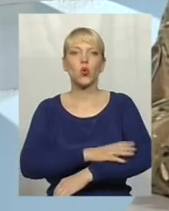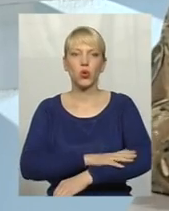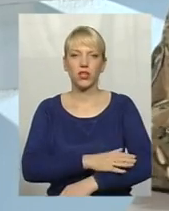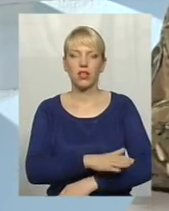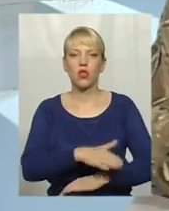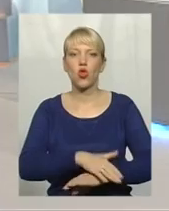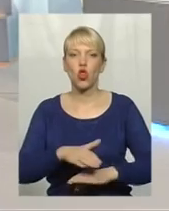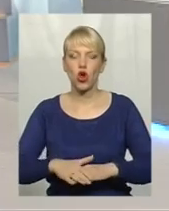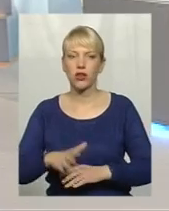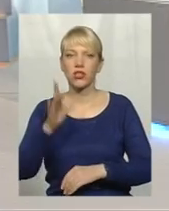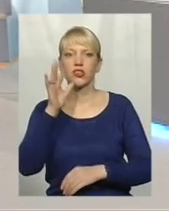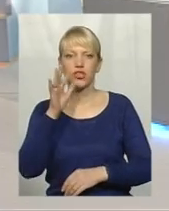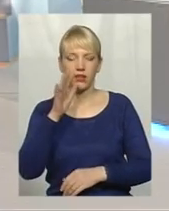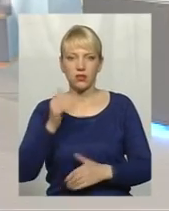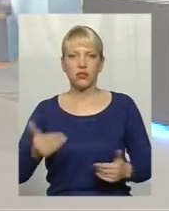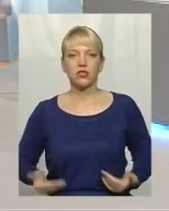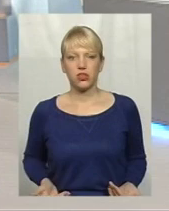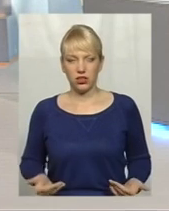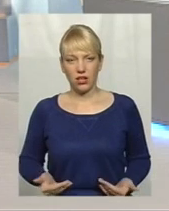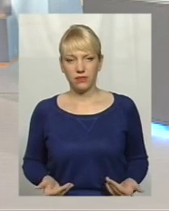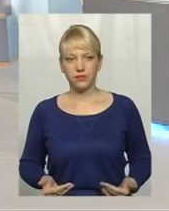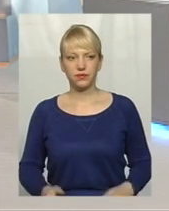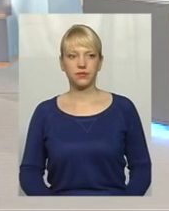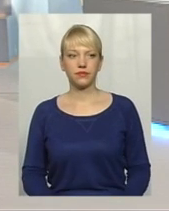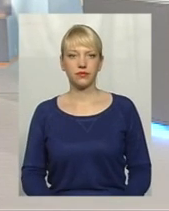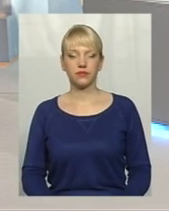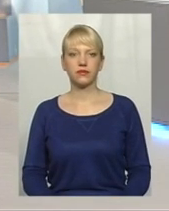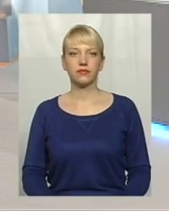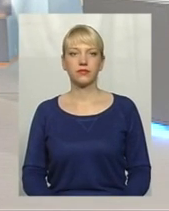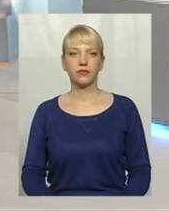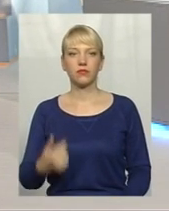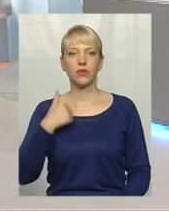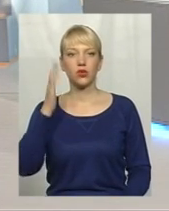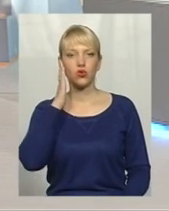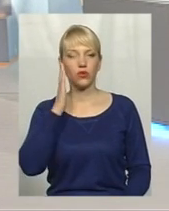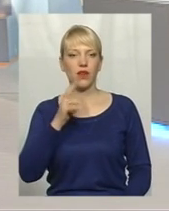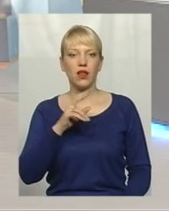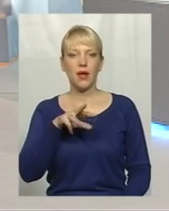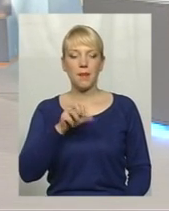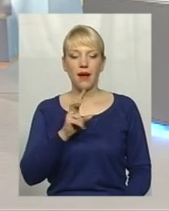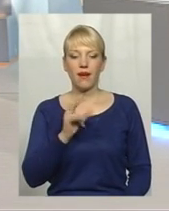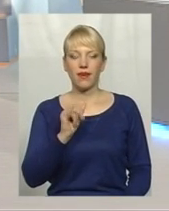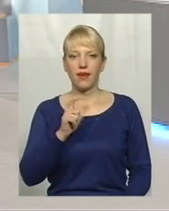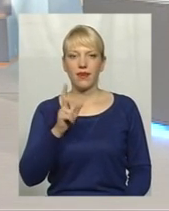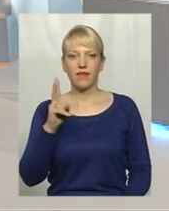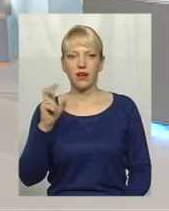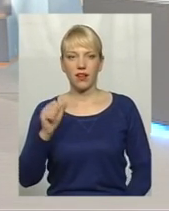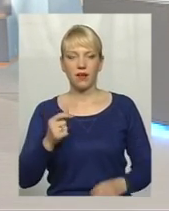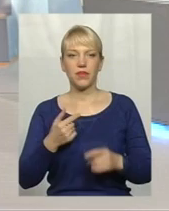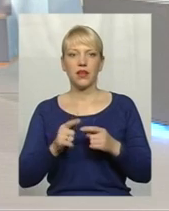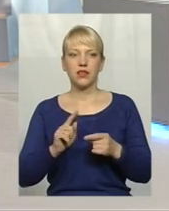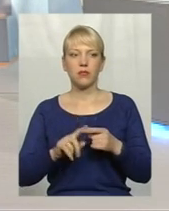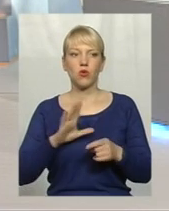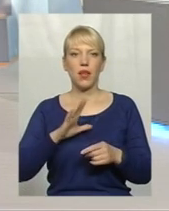час, віддають життя. І знаєте, ми його повішали, ми його ночували тоді в Авдіївці, ми його повішали на стіну, ми служили. Це була